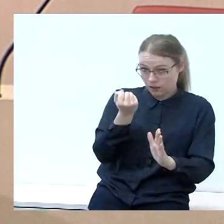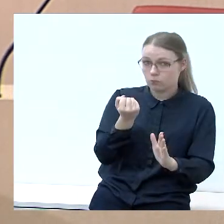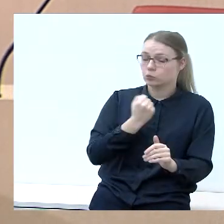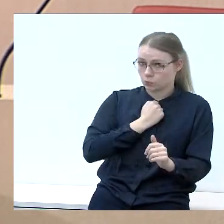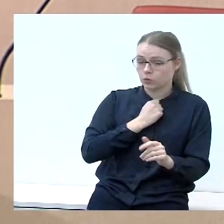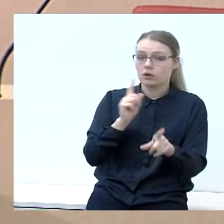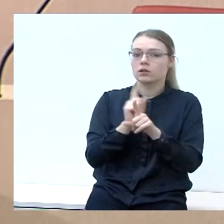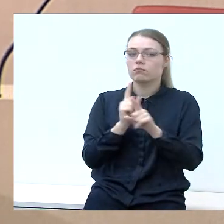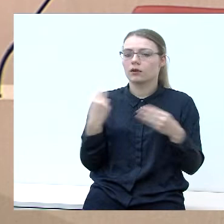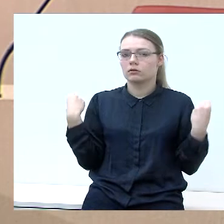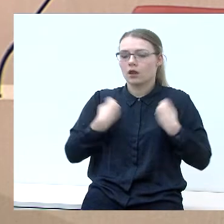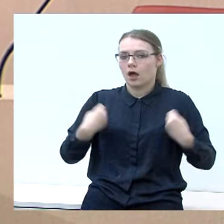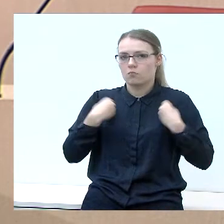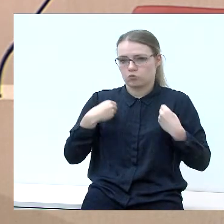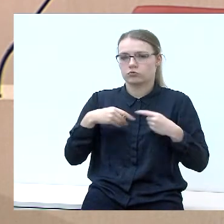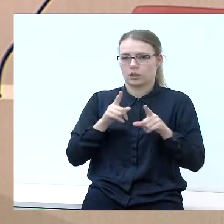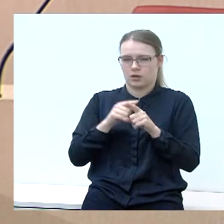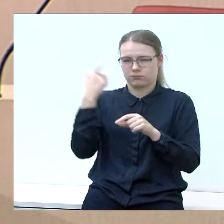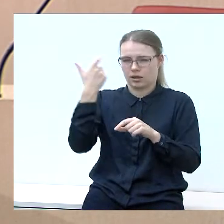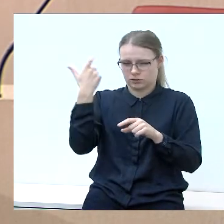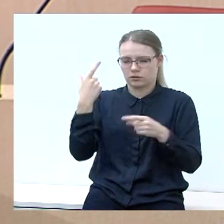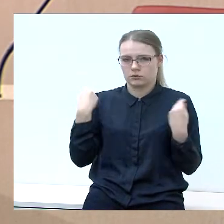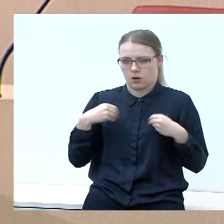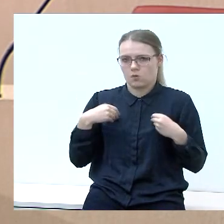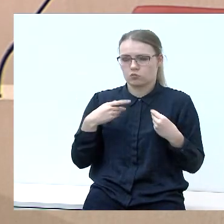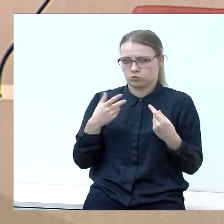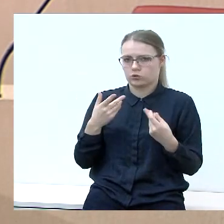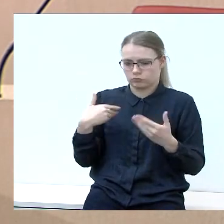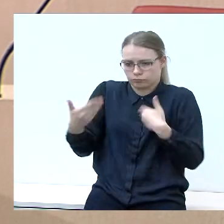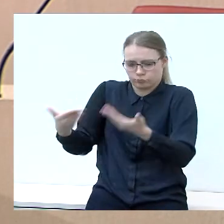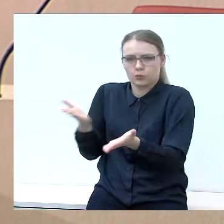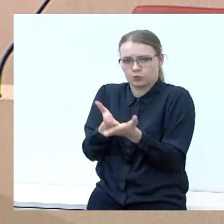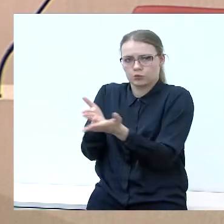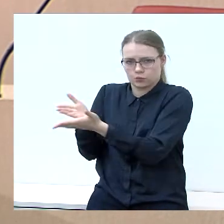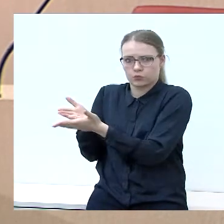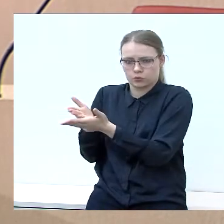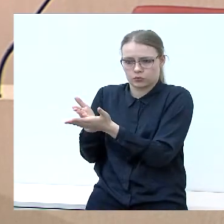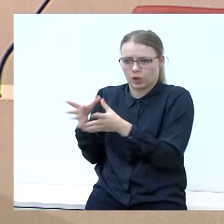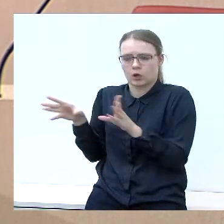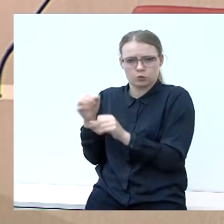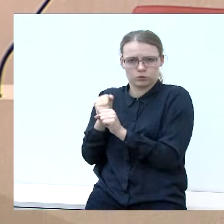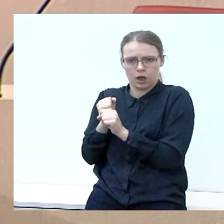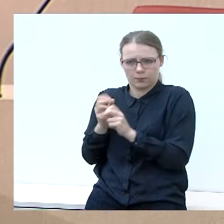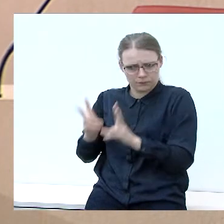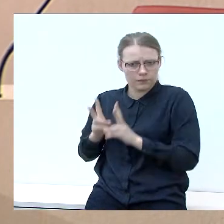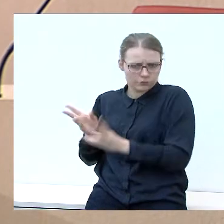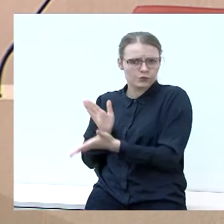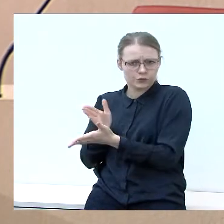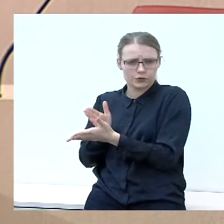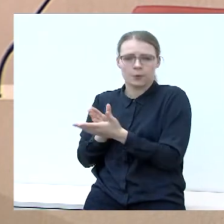aprankas aprūpinom visiems gaisininkams, irgi tas darbas toksai su Lenkais vyksta. Va, dabar jūs ten taip pat